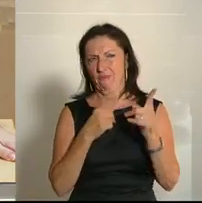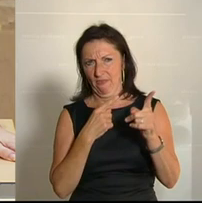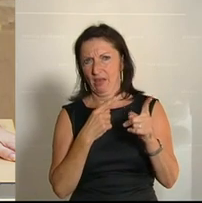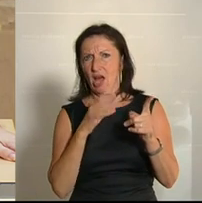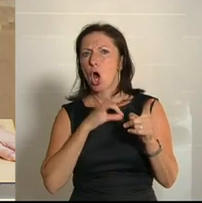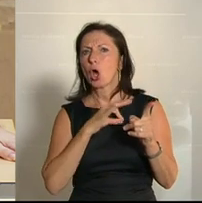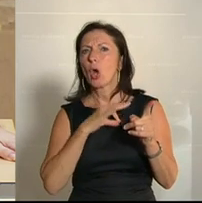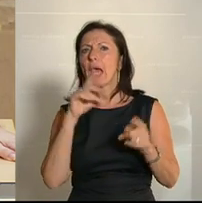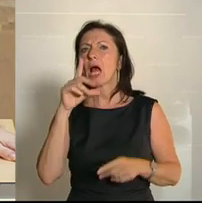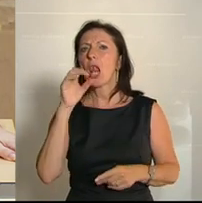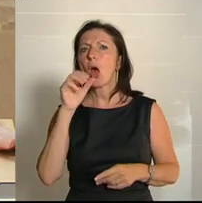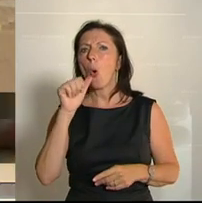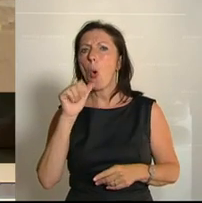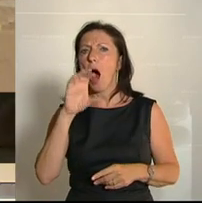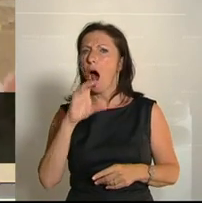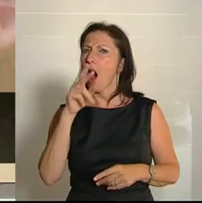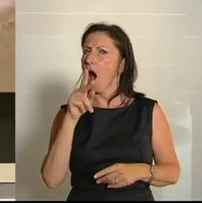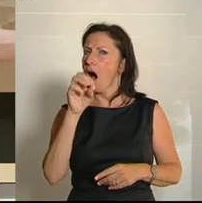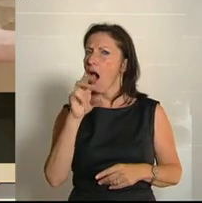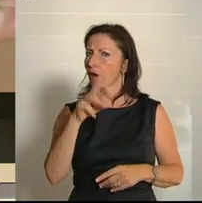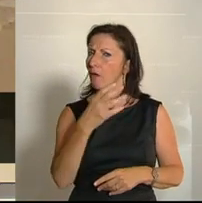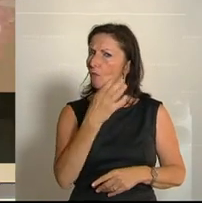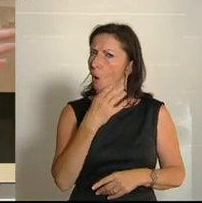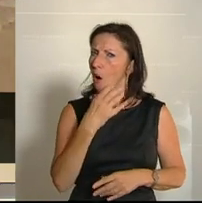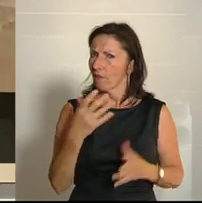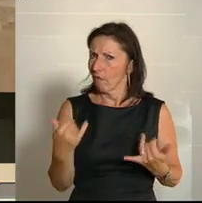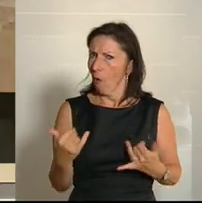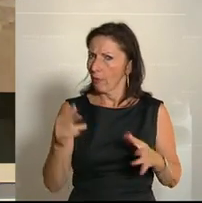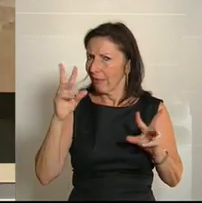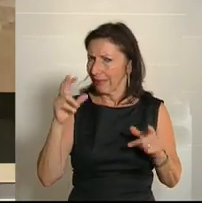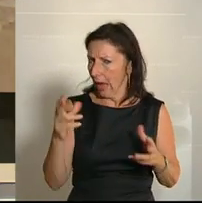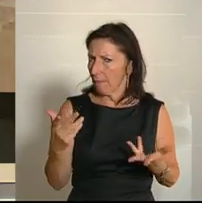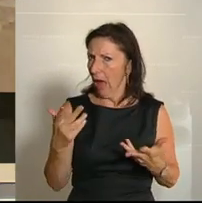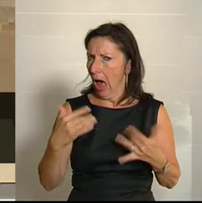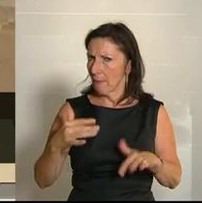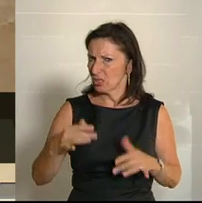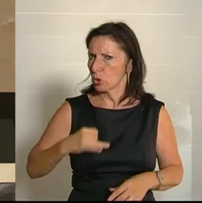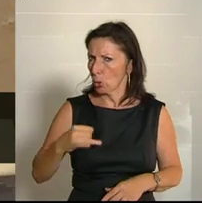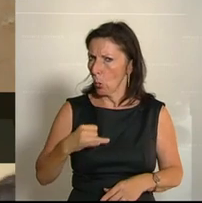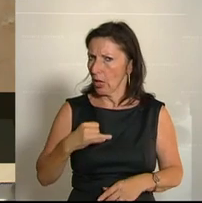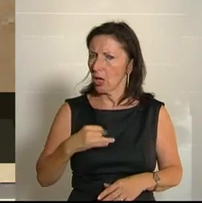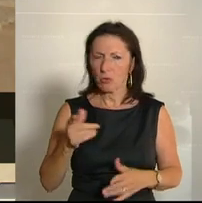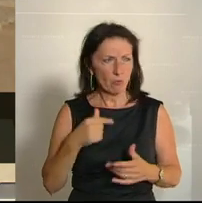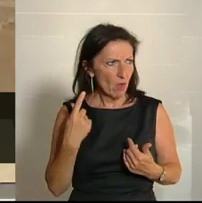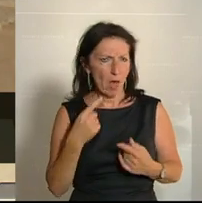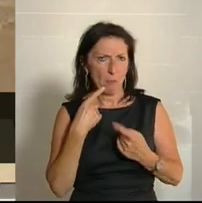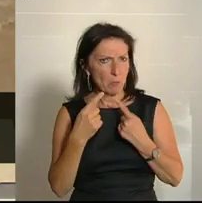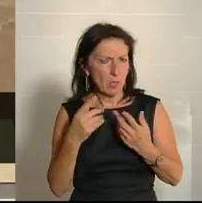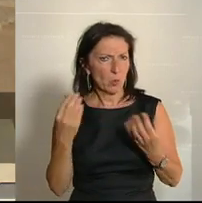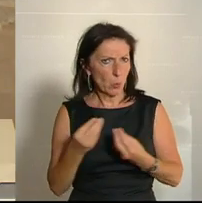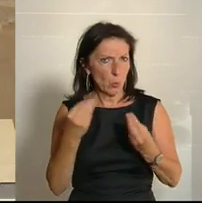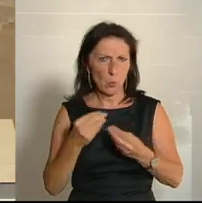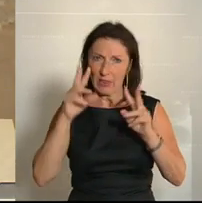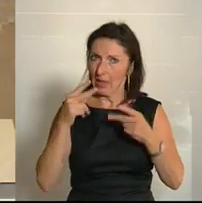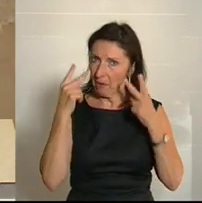Kollege Loacker hat uns da jetzt unterstellt, weil wir reden ja jetzt heute über die Jugendarbeitslosigkeit und wir reden darüber, weil es ein dringliches Thema ist